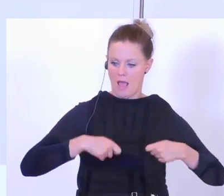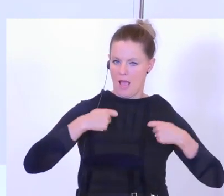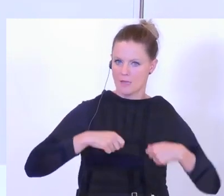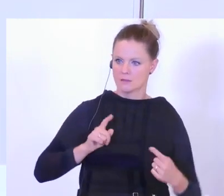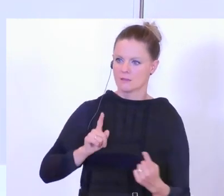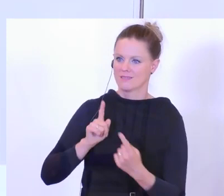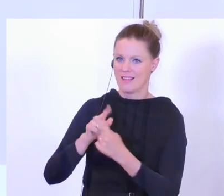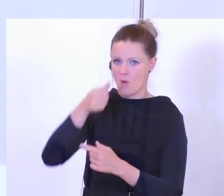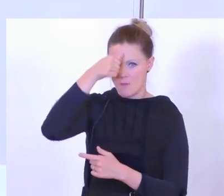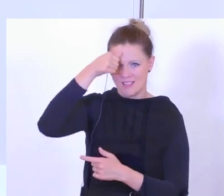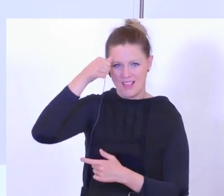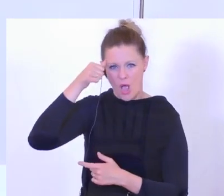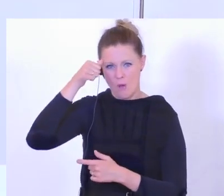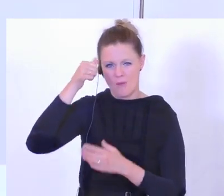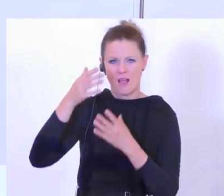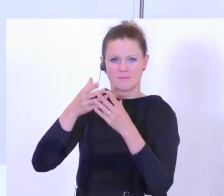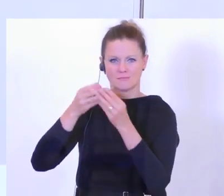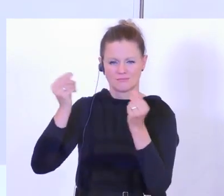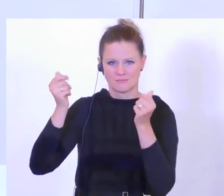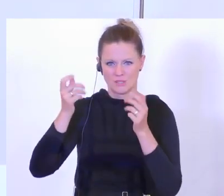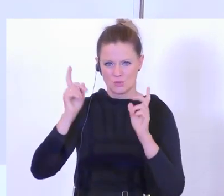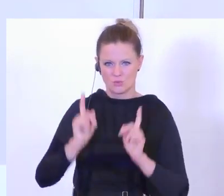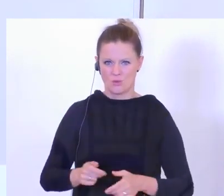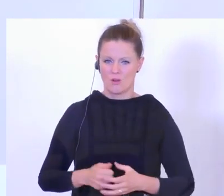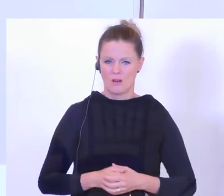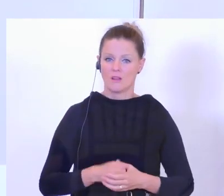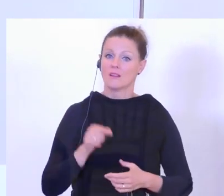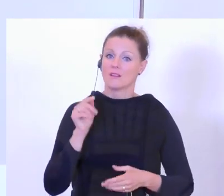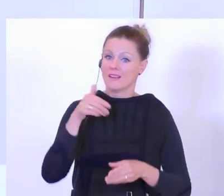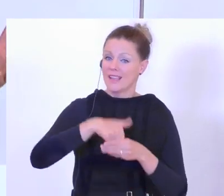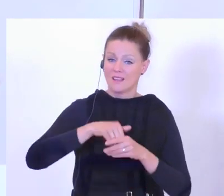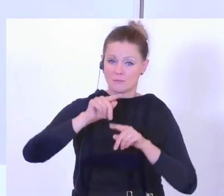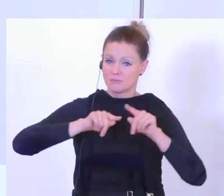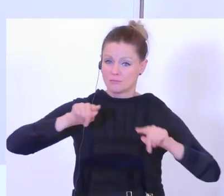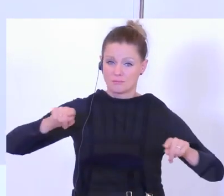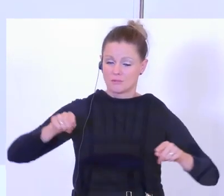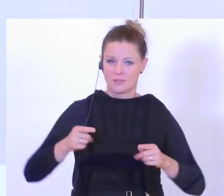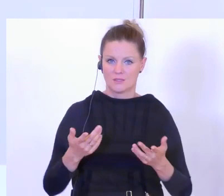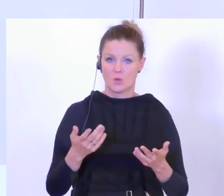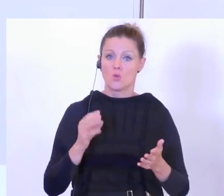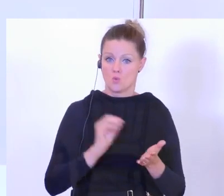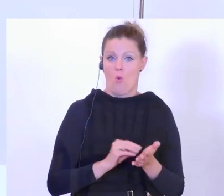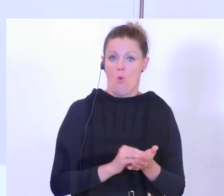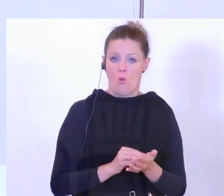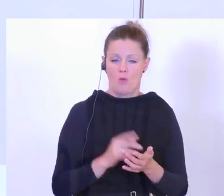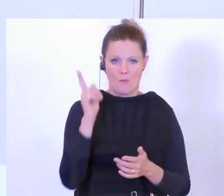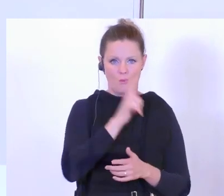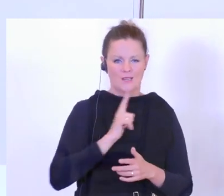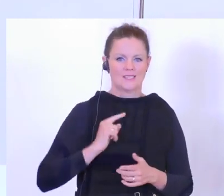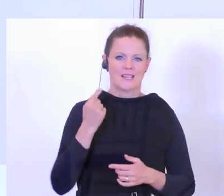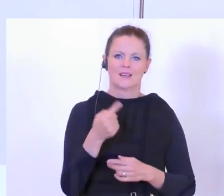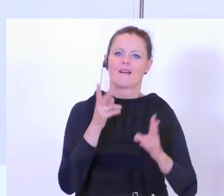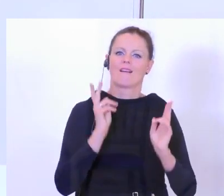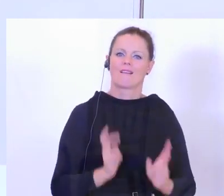polizeiliche Einsatz aufgrund der Coronavirus-Zeiten war unglaublich vielfältig, ist es noch. Und was ich damit sagen möchte, ist, die Polizei ist in der Lage,